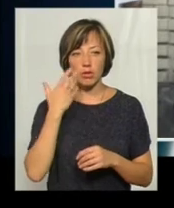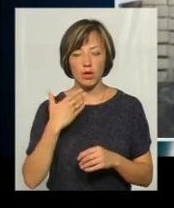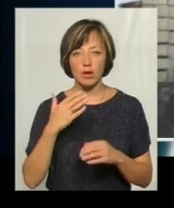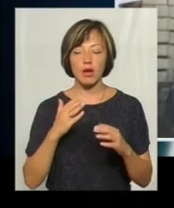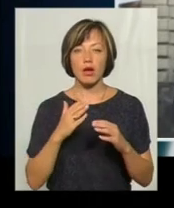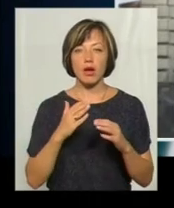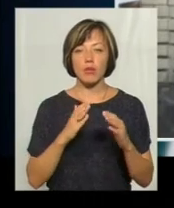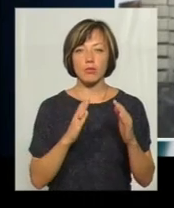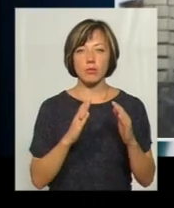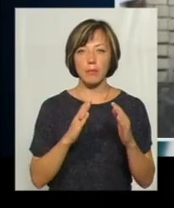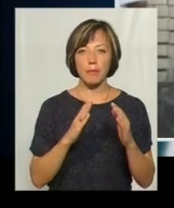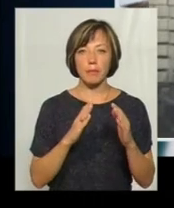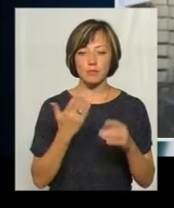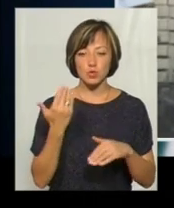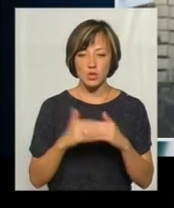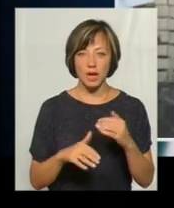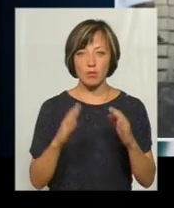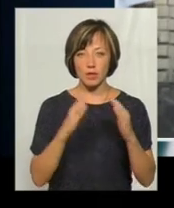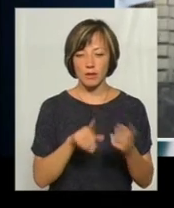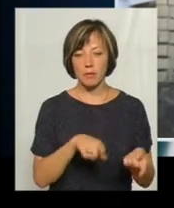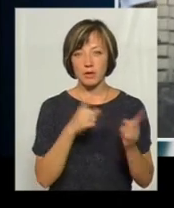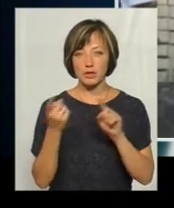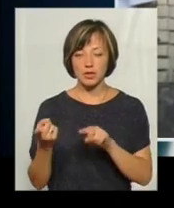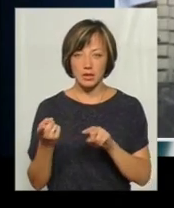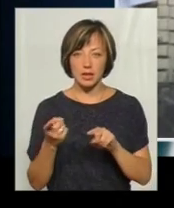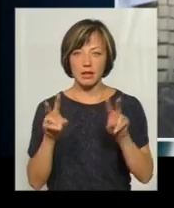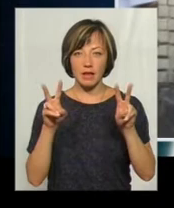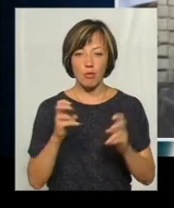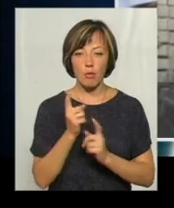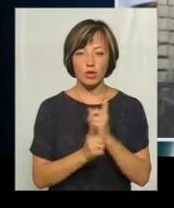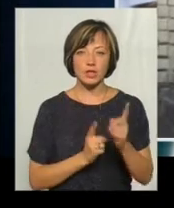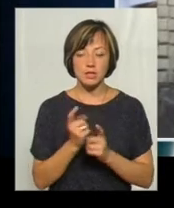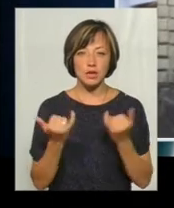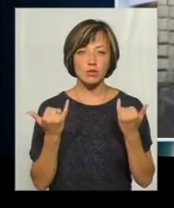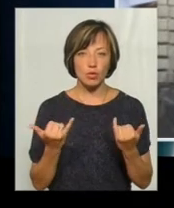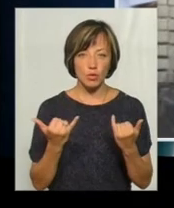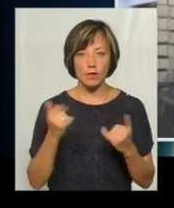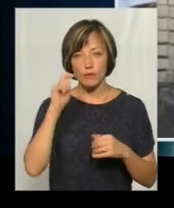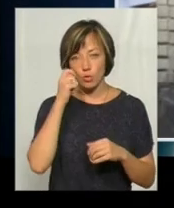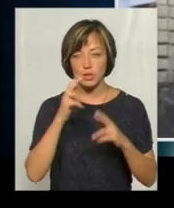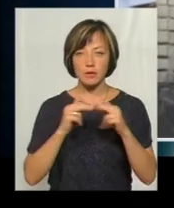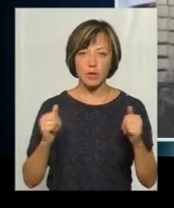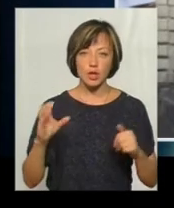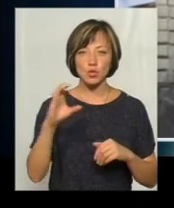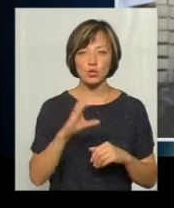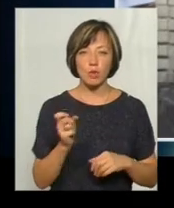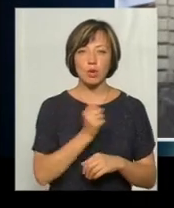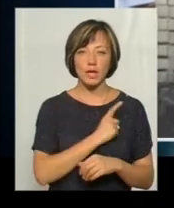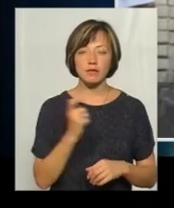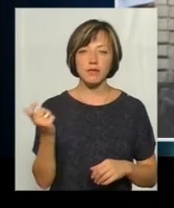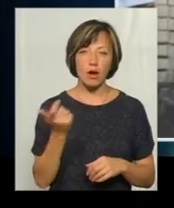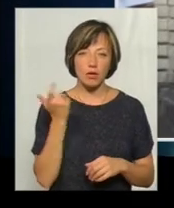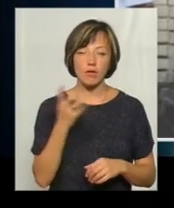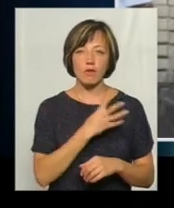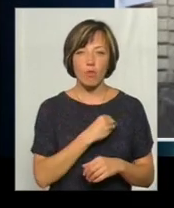пройшли не тільки термомодернізацію, а й реновацію. І сьогодні саме і в Гуцьку, в Дніпрі, в Сумах, в Одесі, в Харкові,